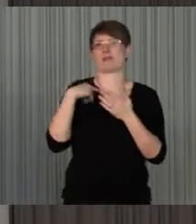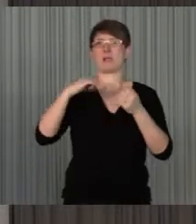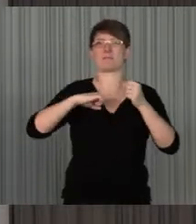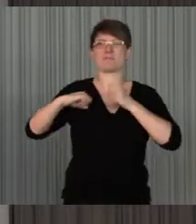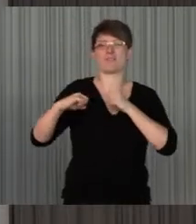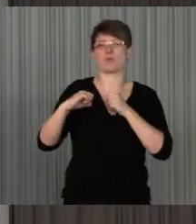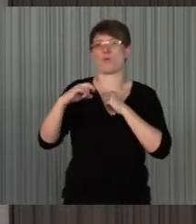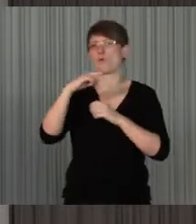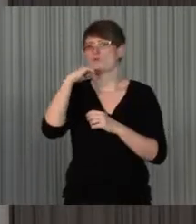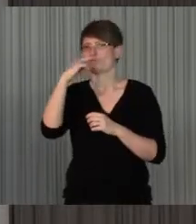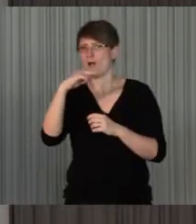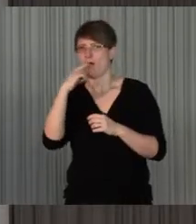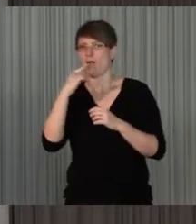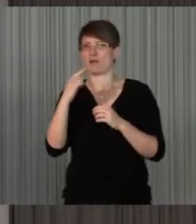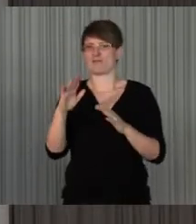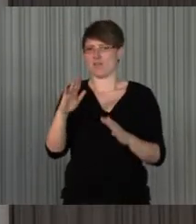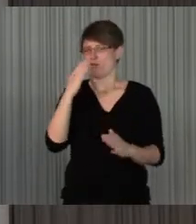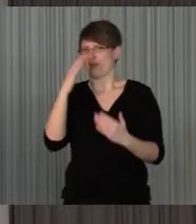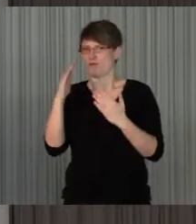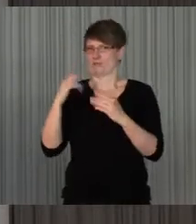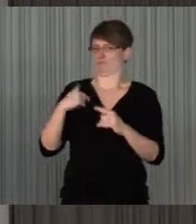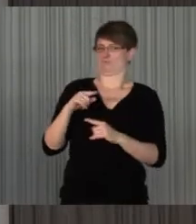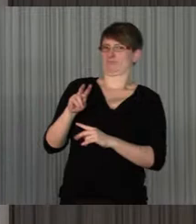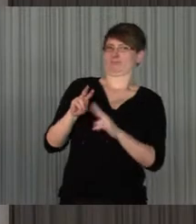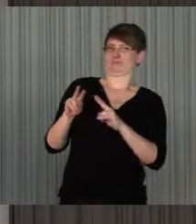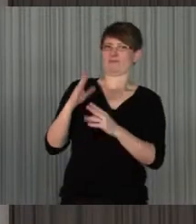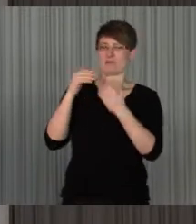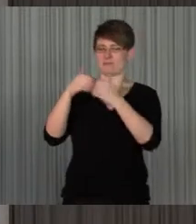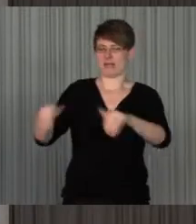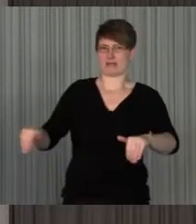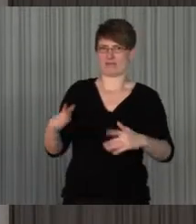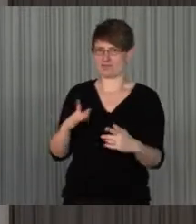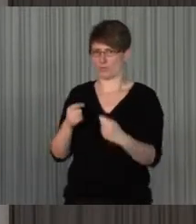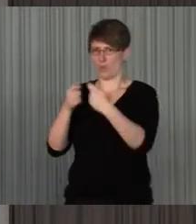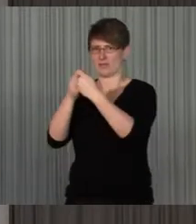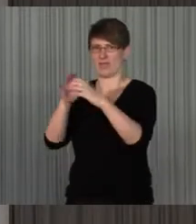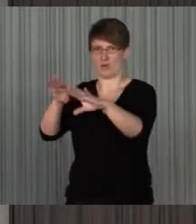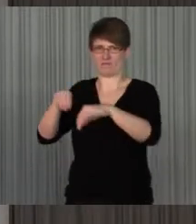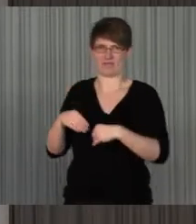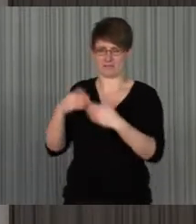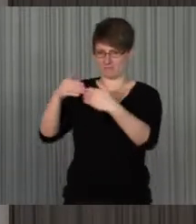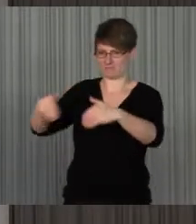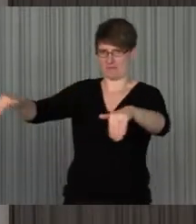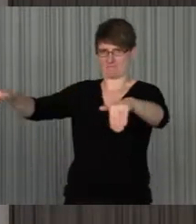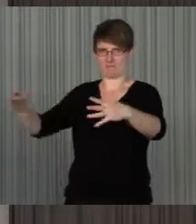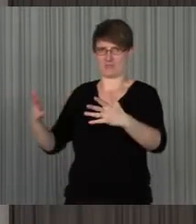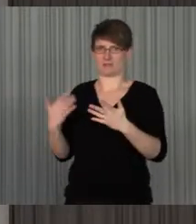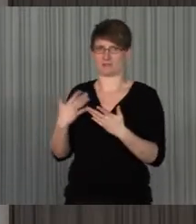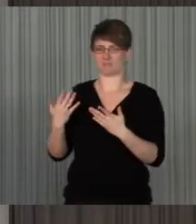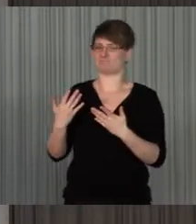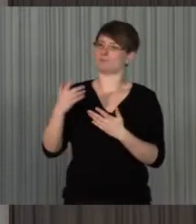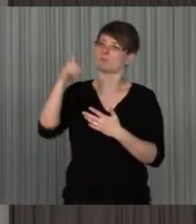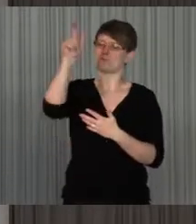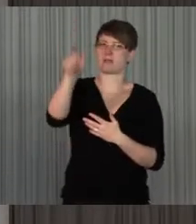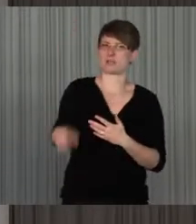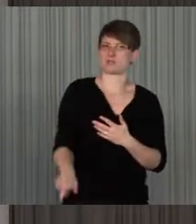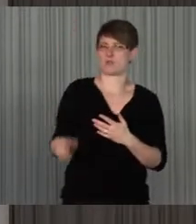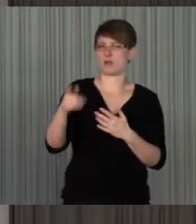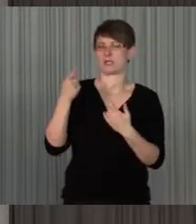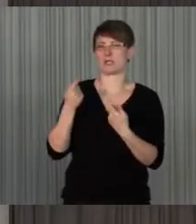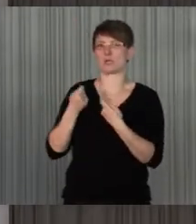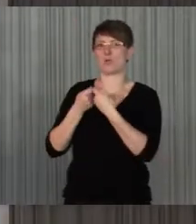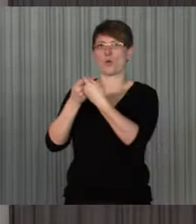Ähnlichem können ja eine Barriere sein, tatsächlich erst mal mit jemandem in Kontakt zu kommen und der persönlichen Kontaktaufnahme